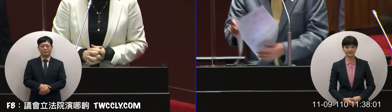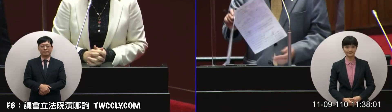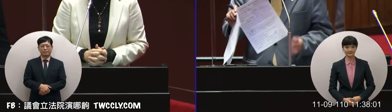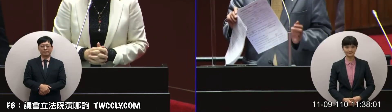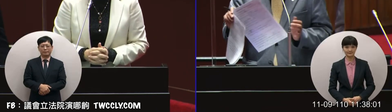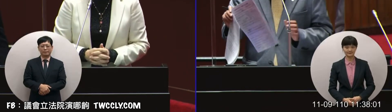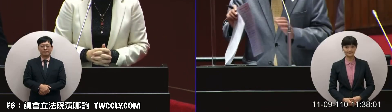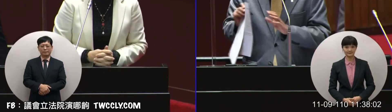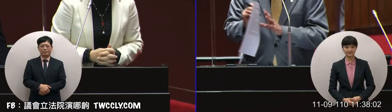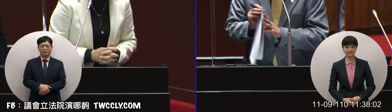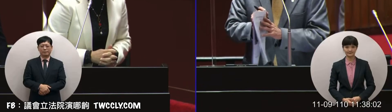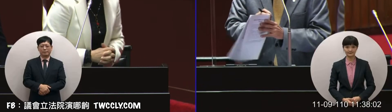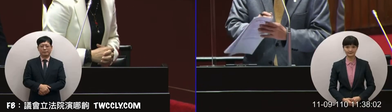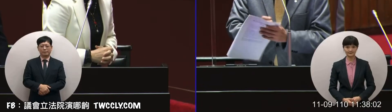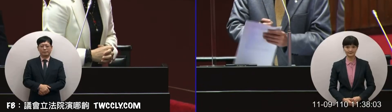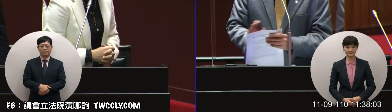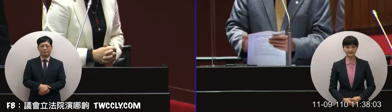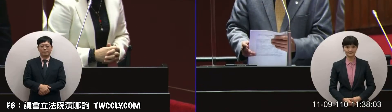好 謝謝